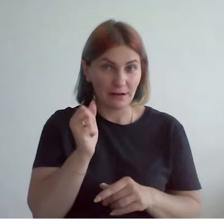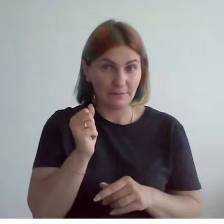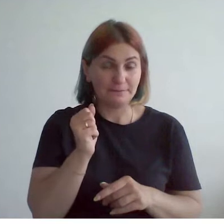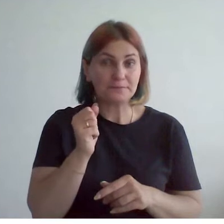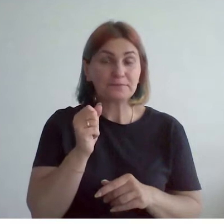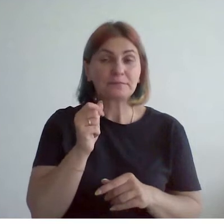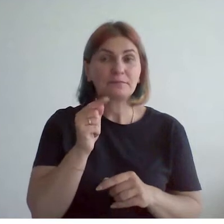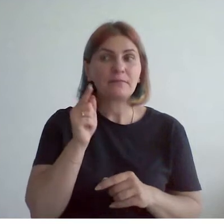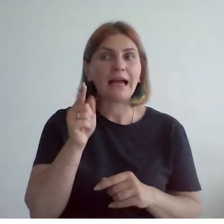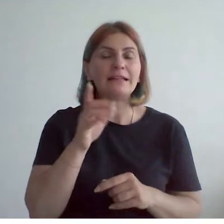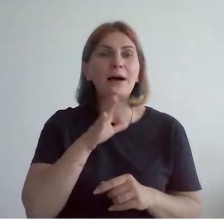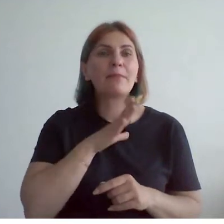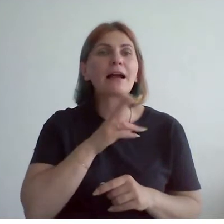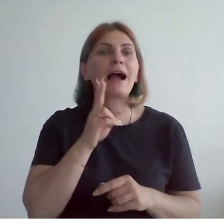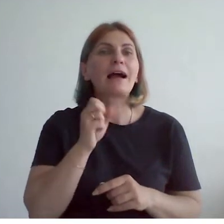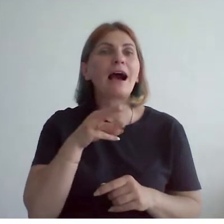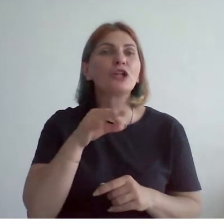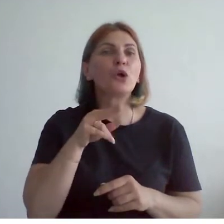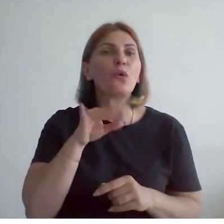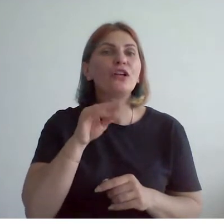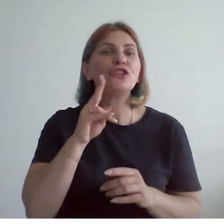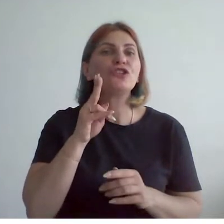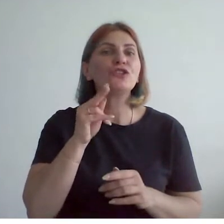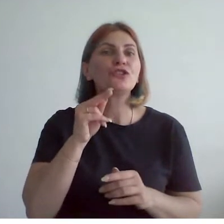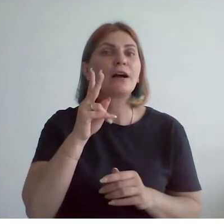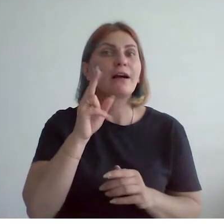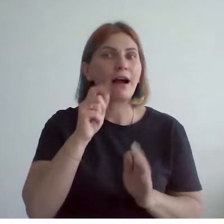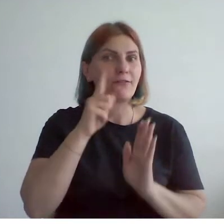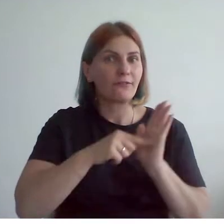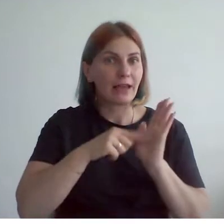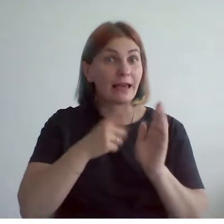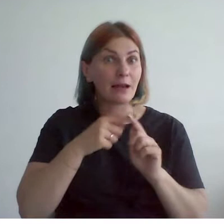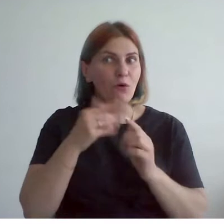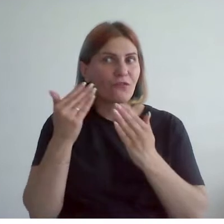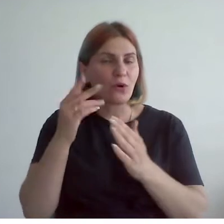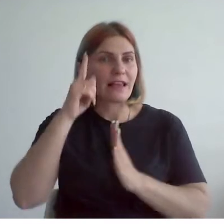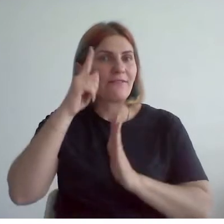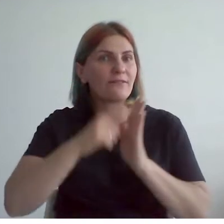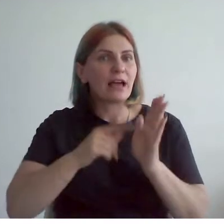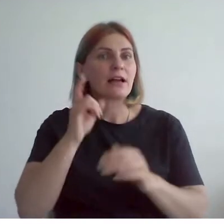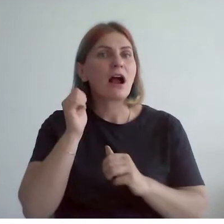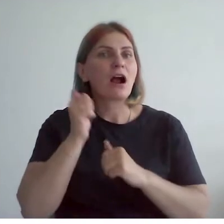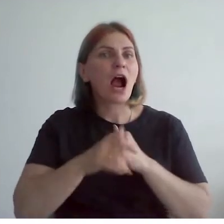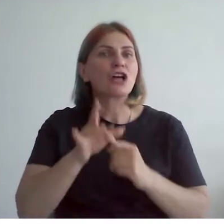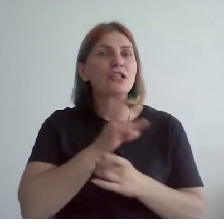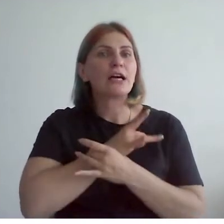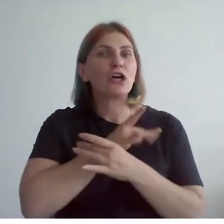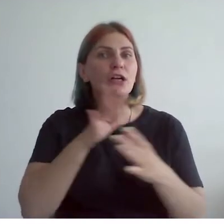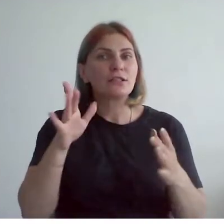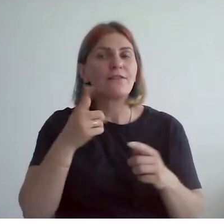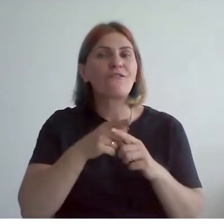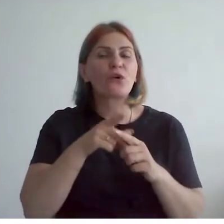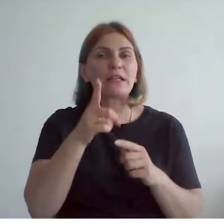католичкой, и по католическим традициям каждое Рождество такое огромное количество гиацинтов